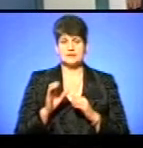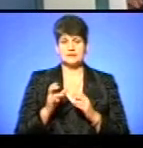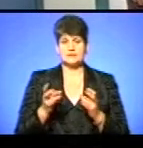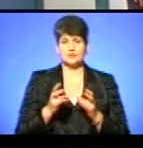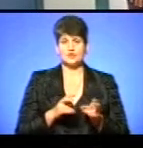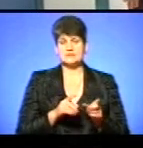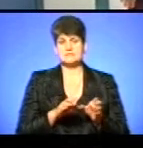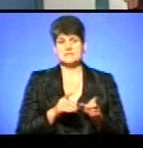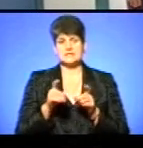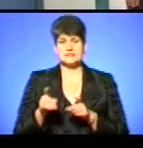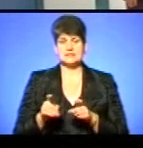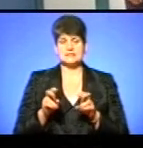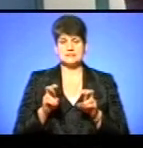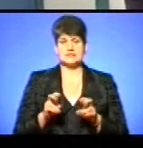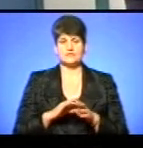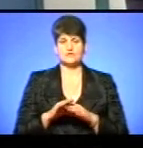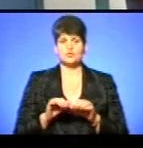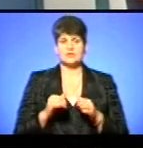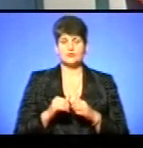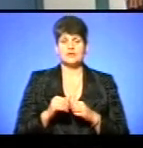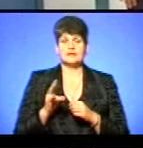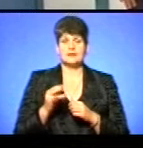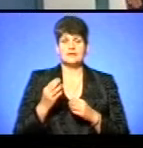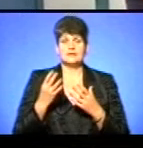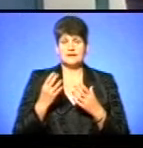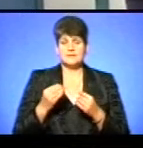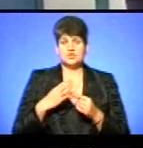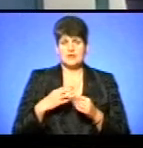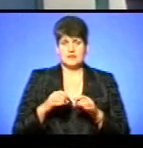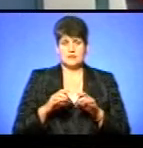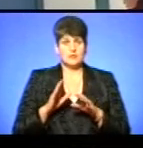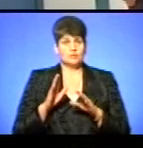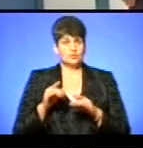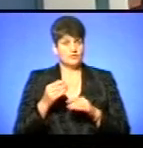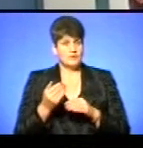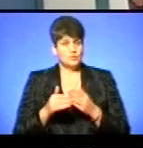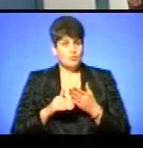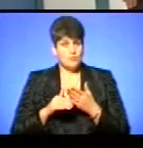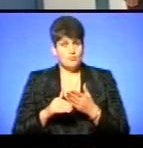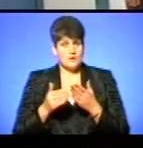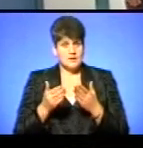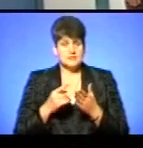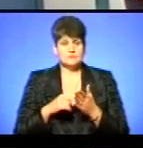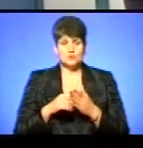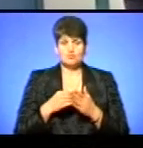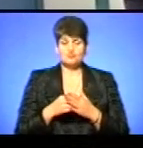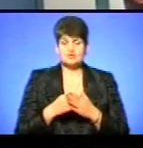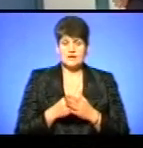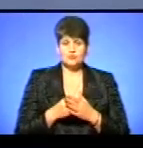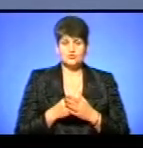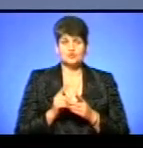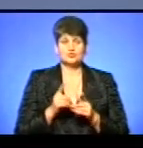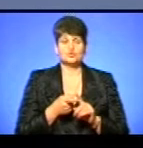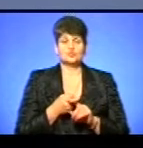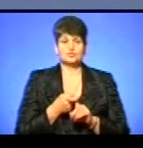засідання виконавчого комітету на один день, так як вони чекали рішення, чи будуть вам допомагати з міського бюджету, що